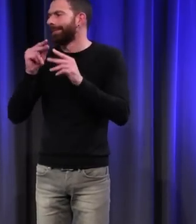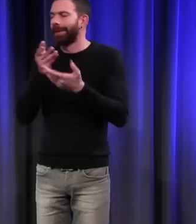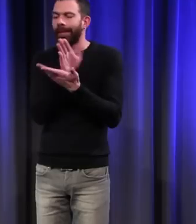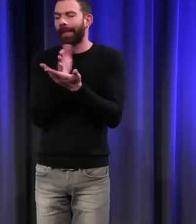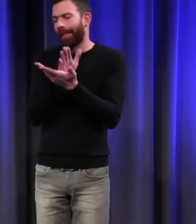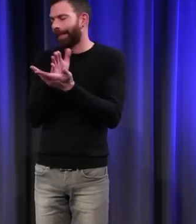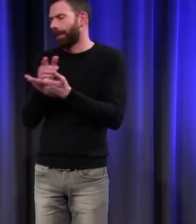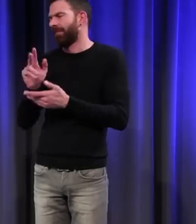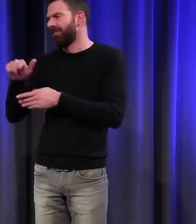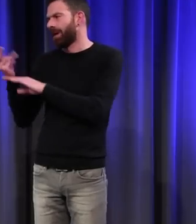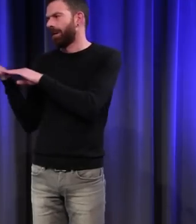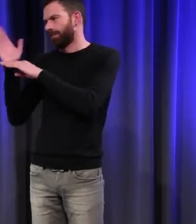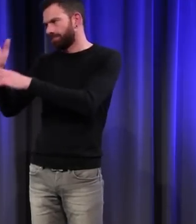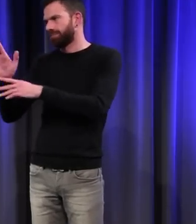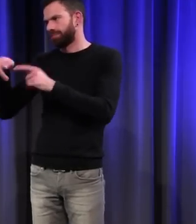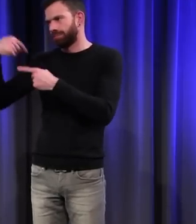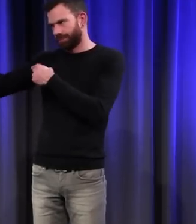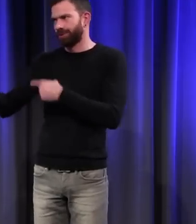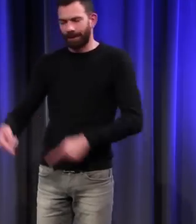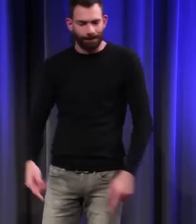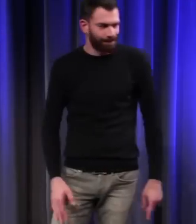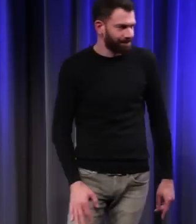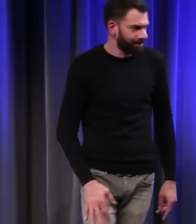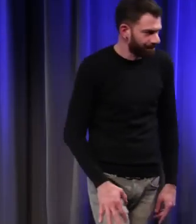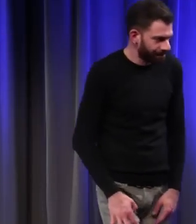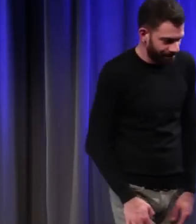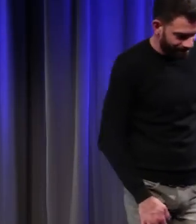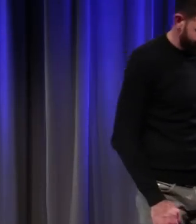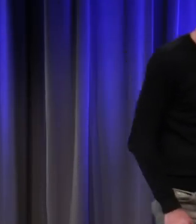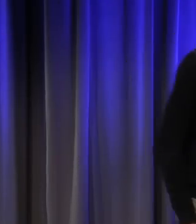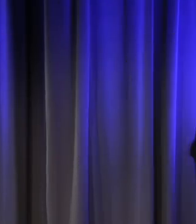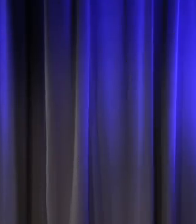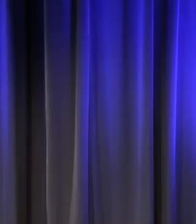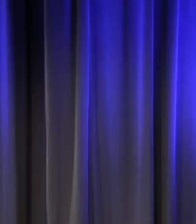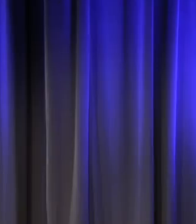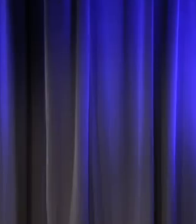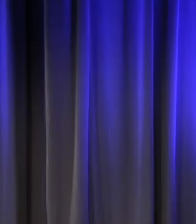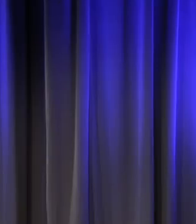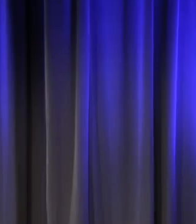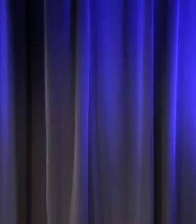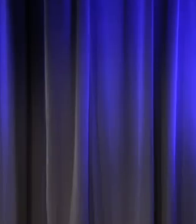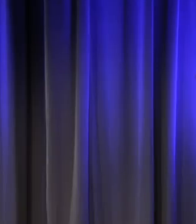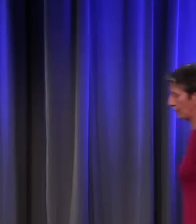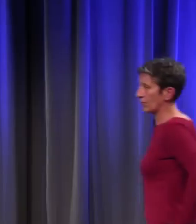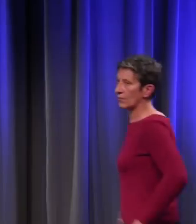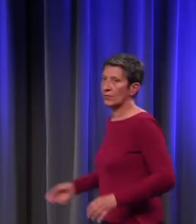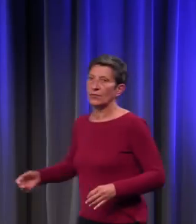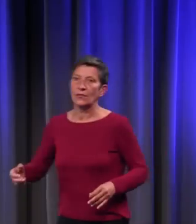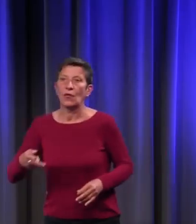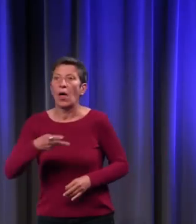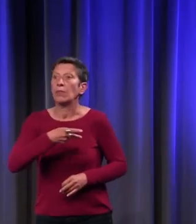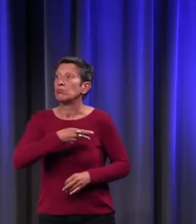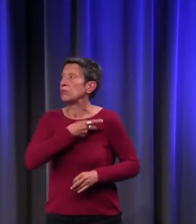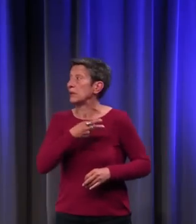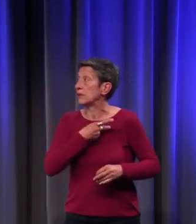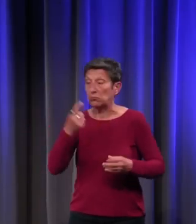vous donner. Donc, la médecine est comparée à une espèce de machine qui a trop de ceci et